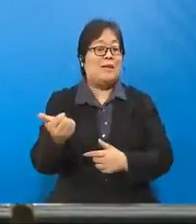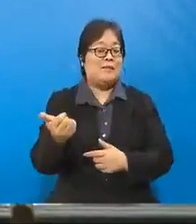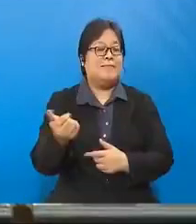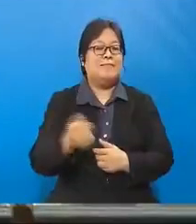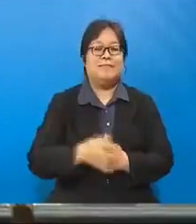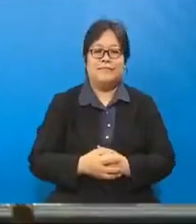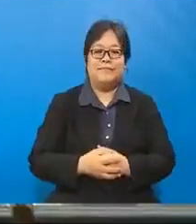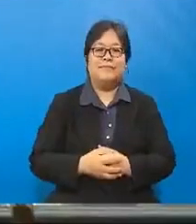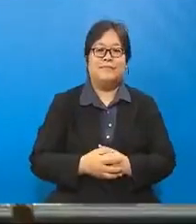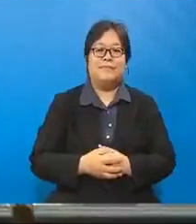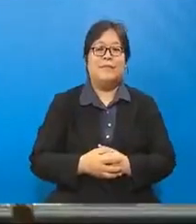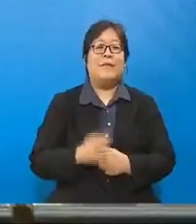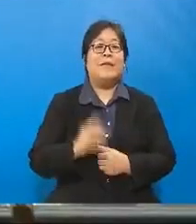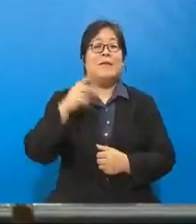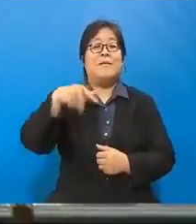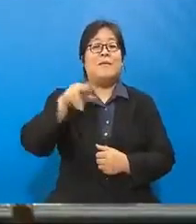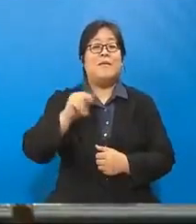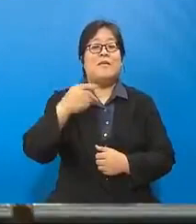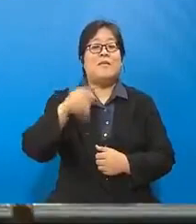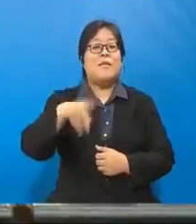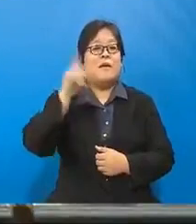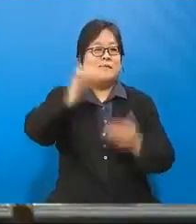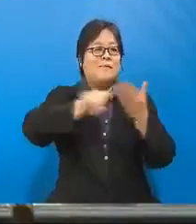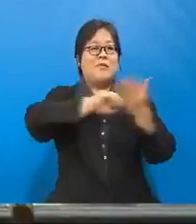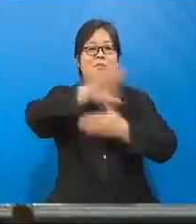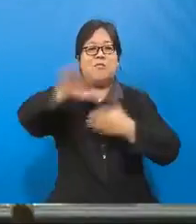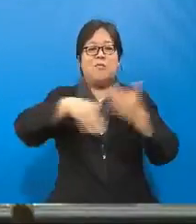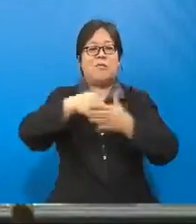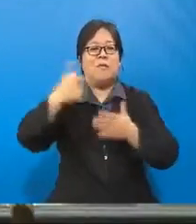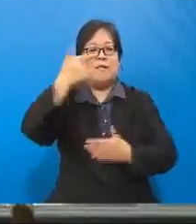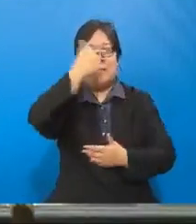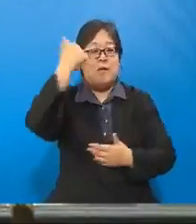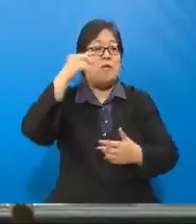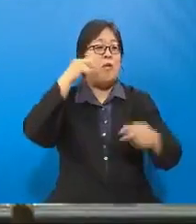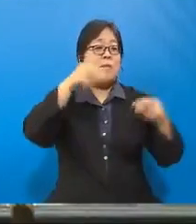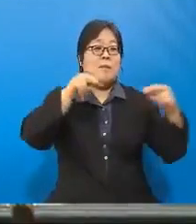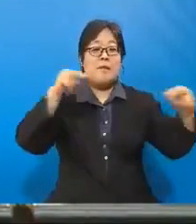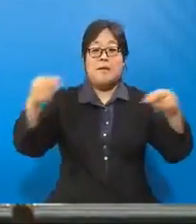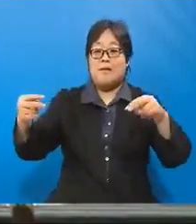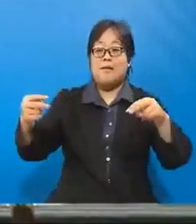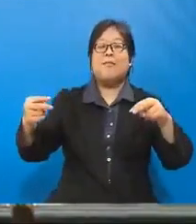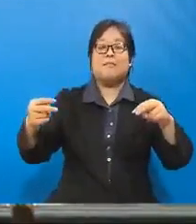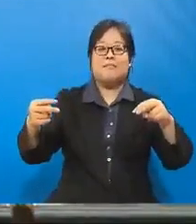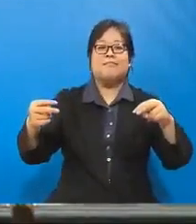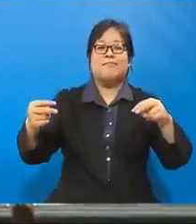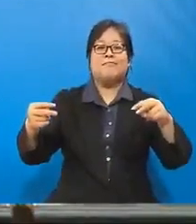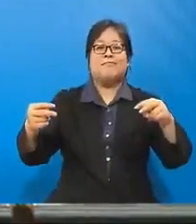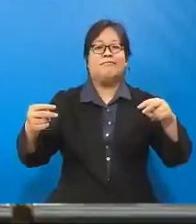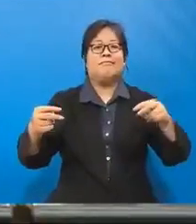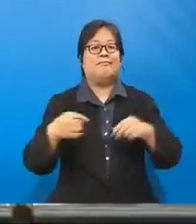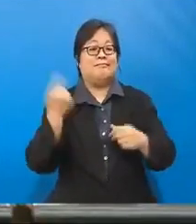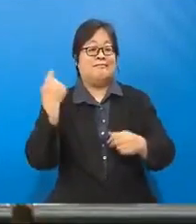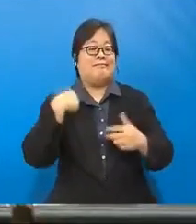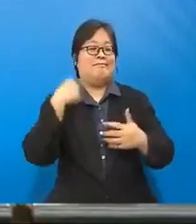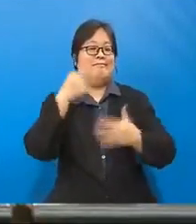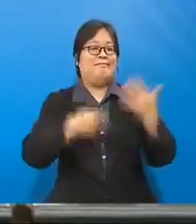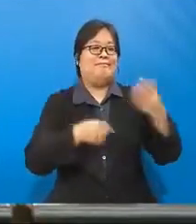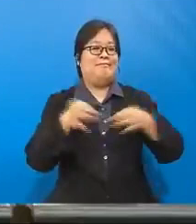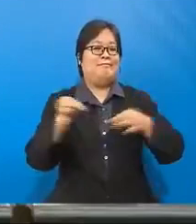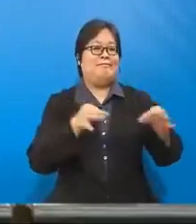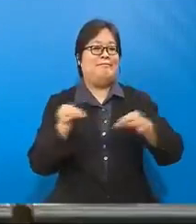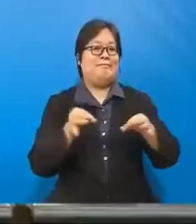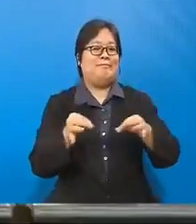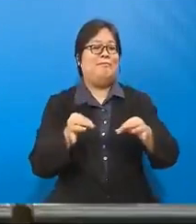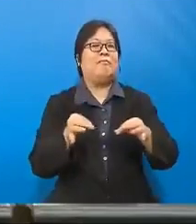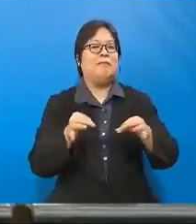telah disebut tadi. Dan keperluan HGP akan mengkaji ke semua faktor yang telah saya nyatakan tadi sebagai